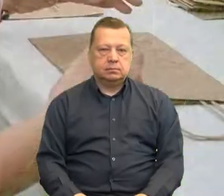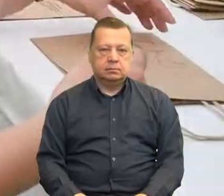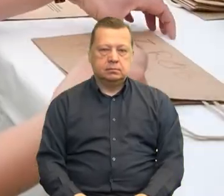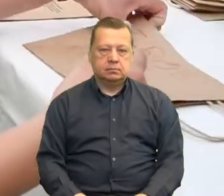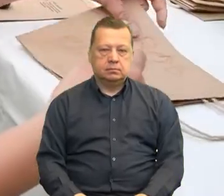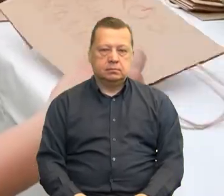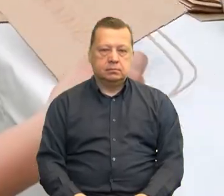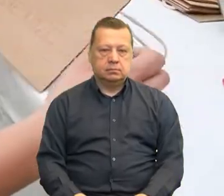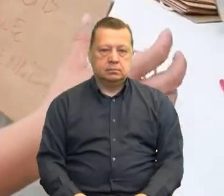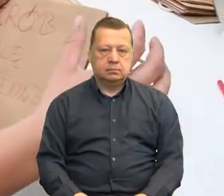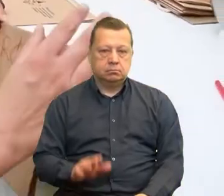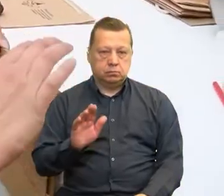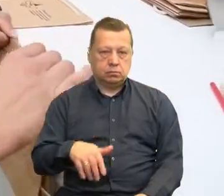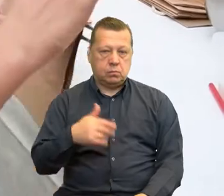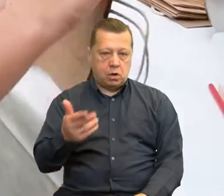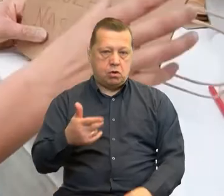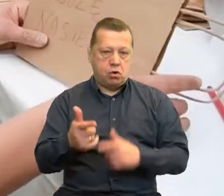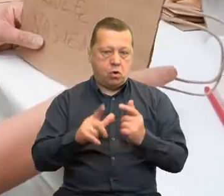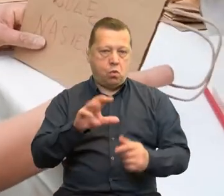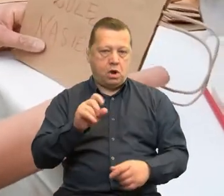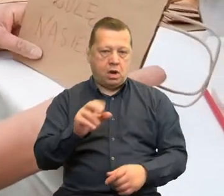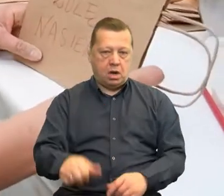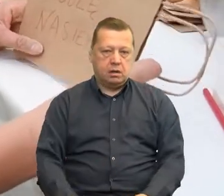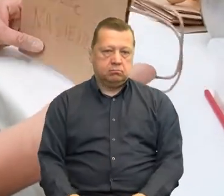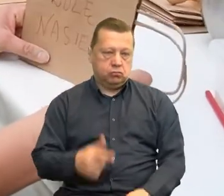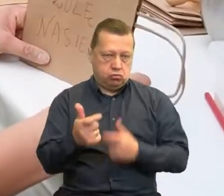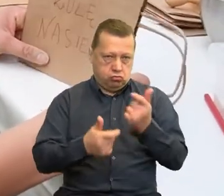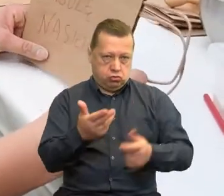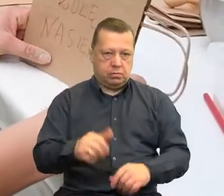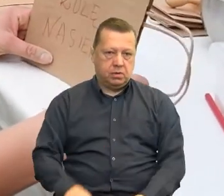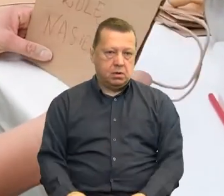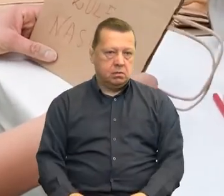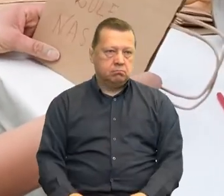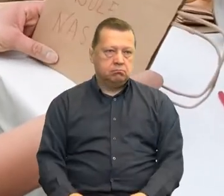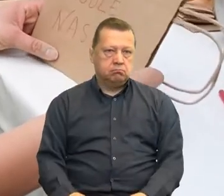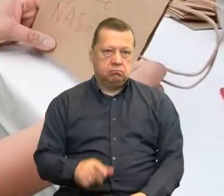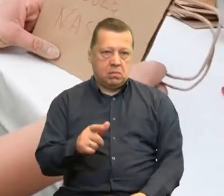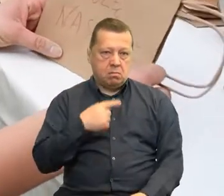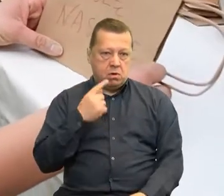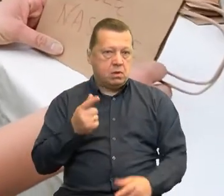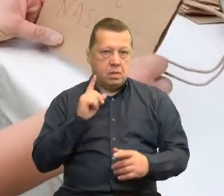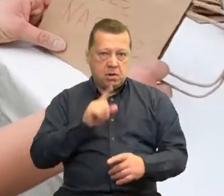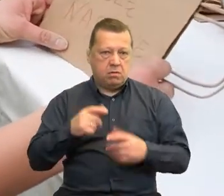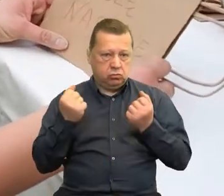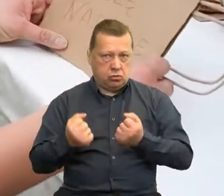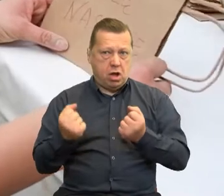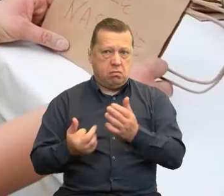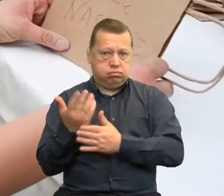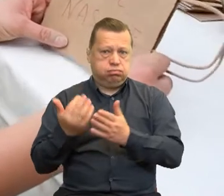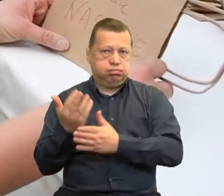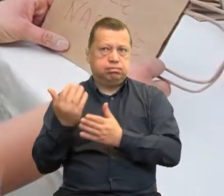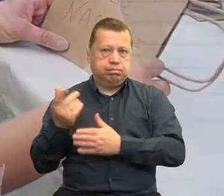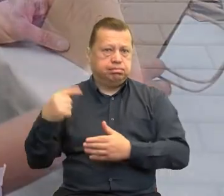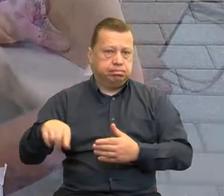Możesz zasiać łąkę w takich miejscach, których normalnie byłoby ciężko roślinom wykiełkować, bo nie miałyby tak